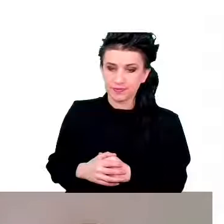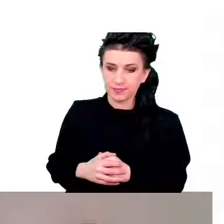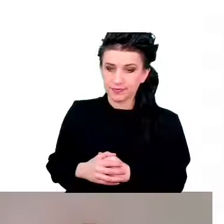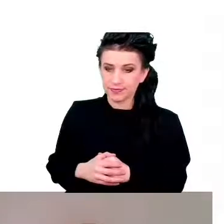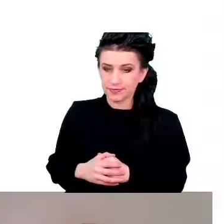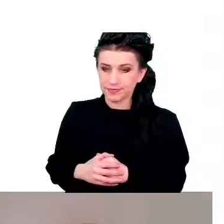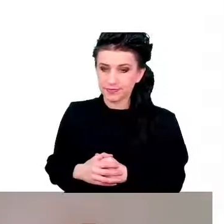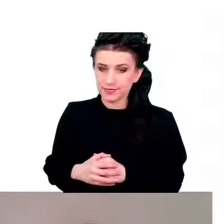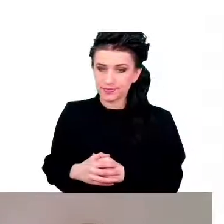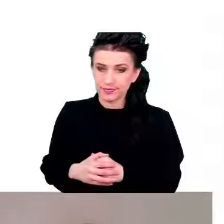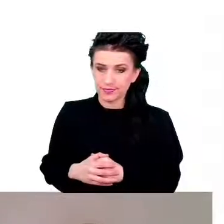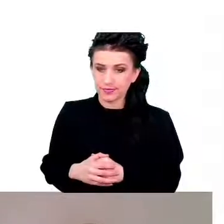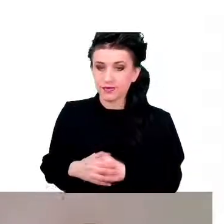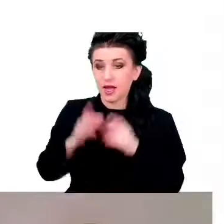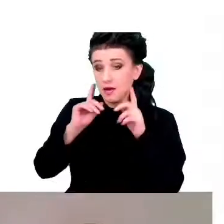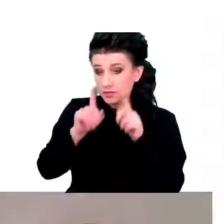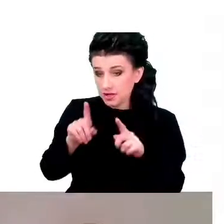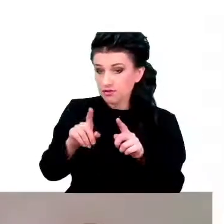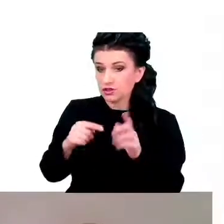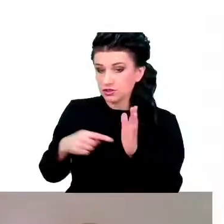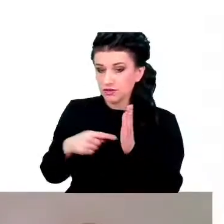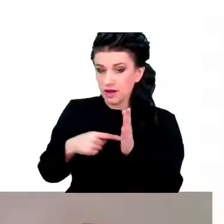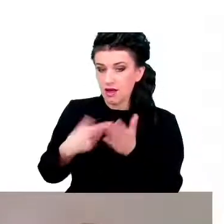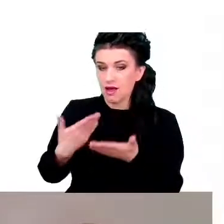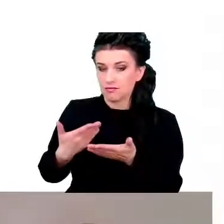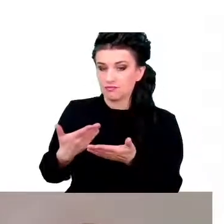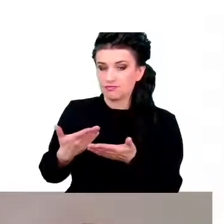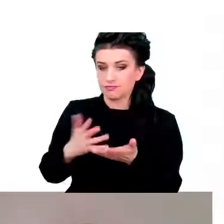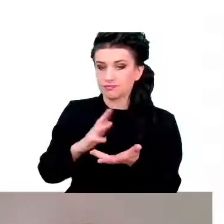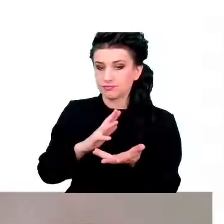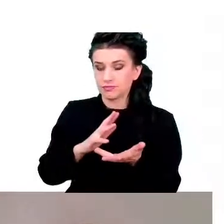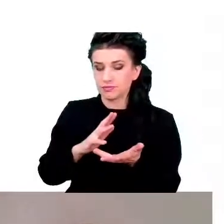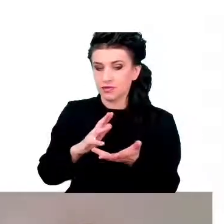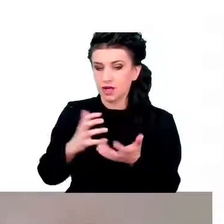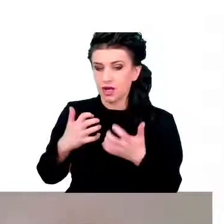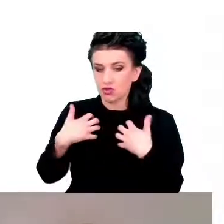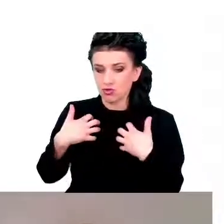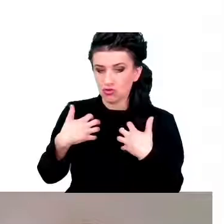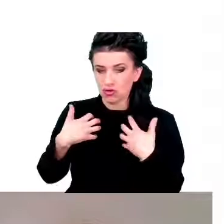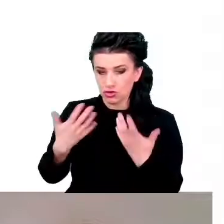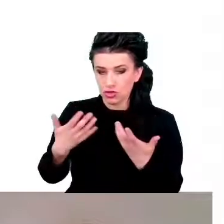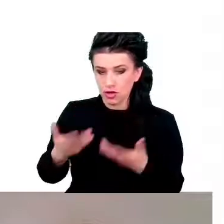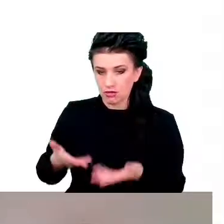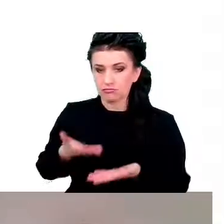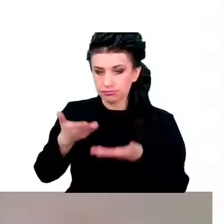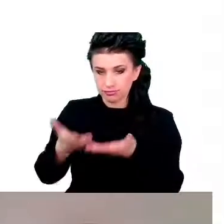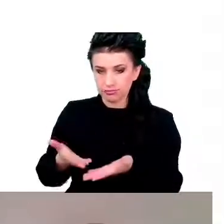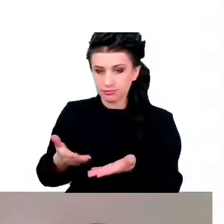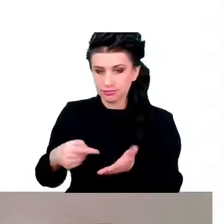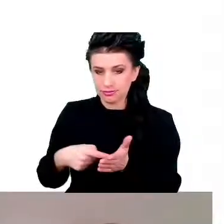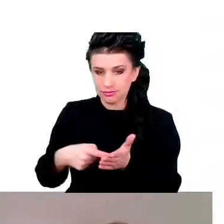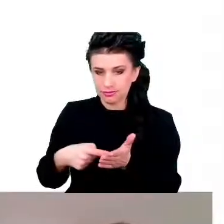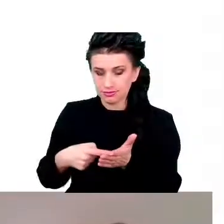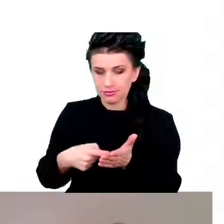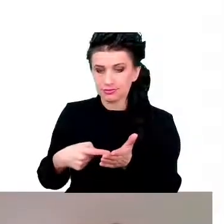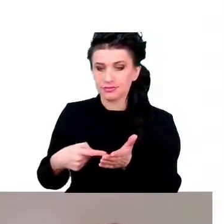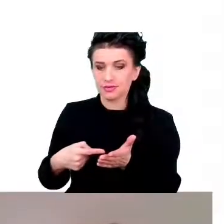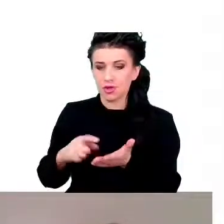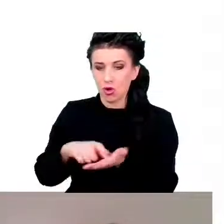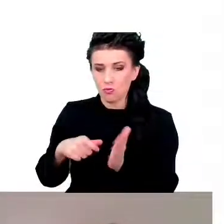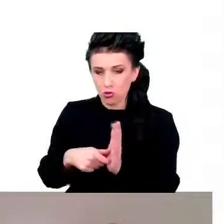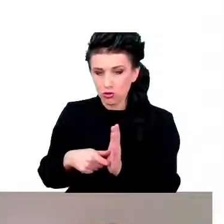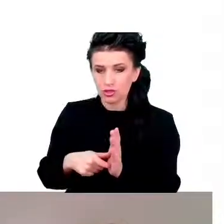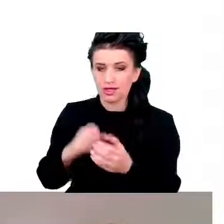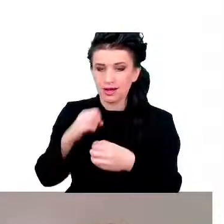która, te zdjęcia zostały opublikowane przez moją koleżankę z laboratorium. Jak Państwo